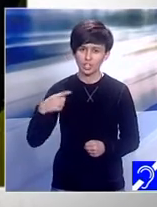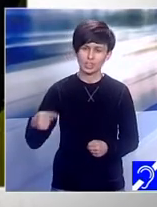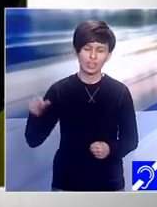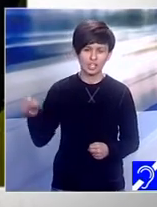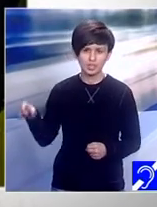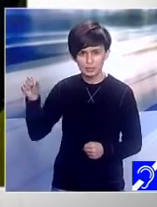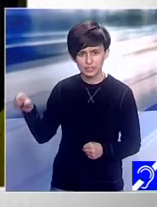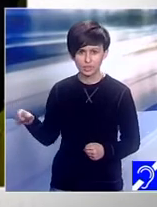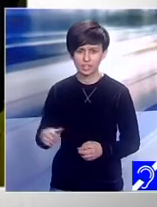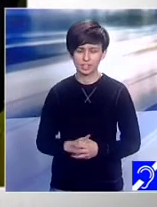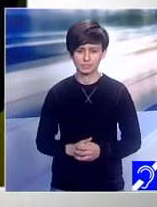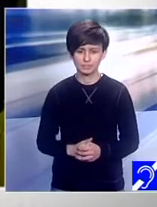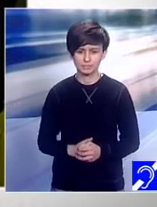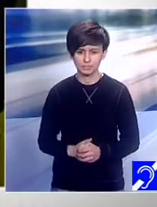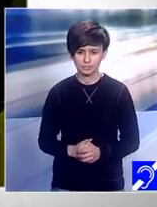spună ce